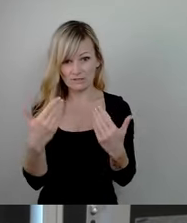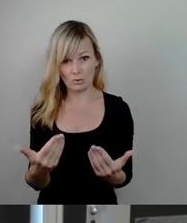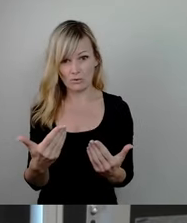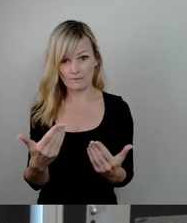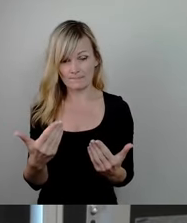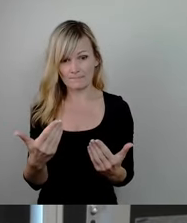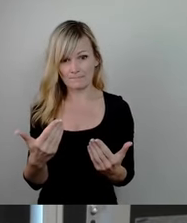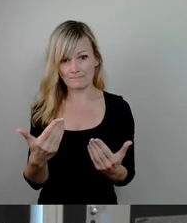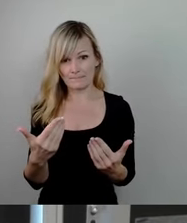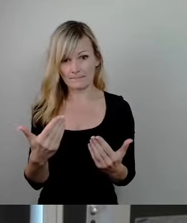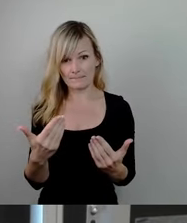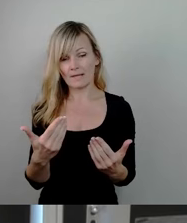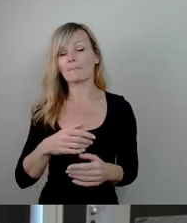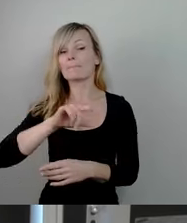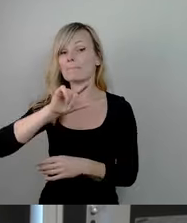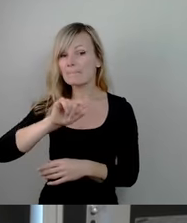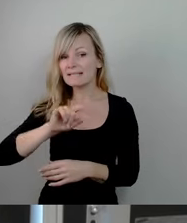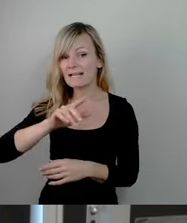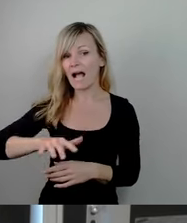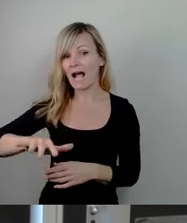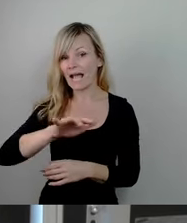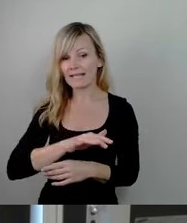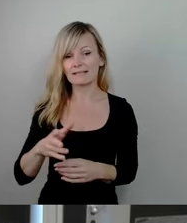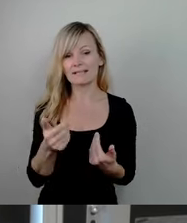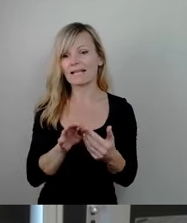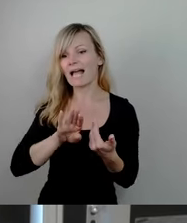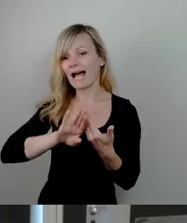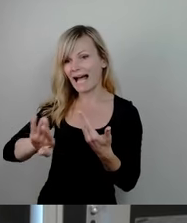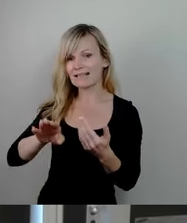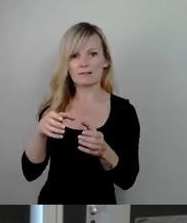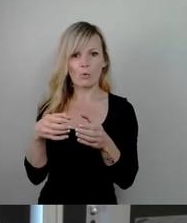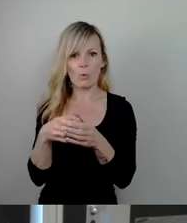Repression Minderheiten zu Randgruppen zu drangsalieren.